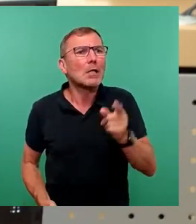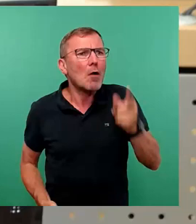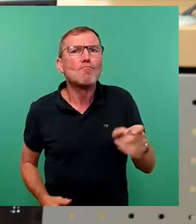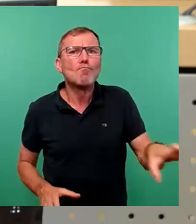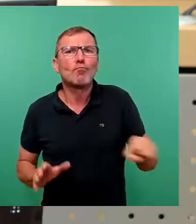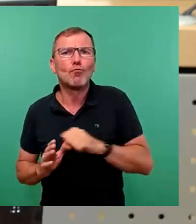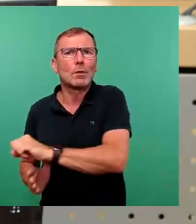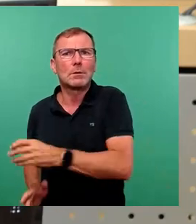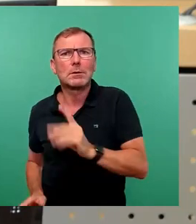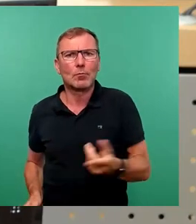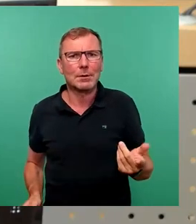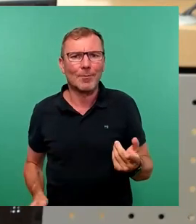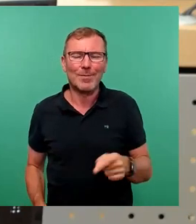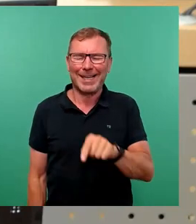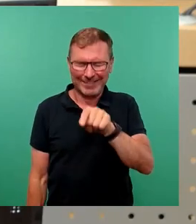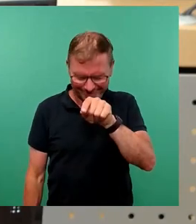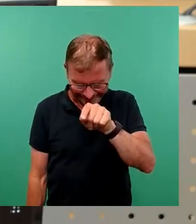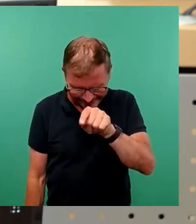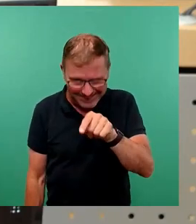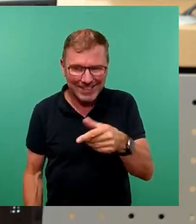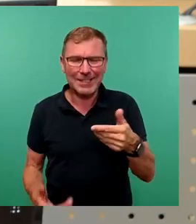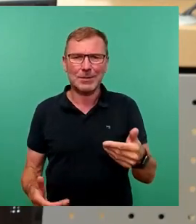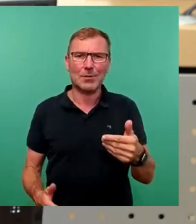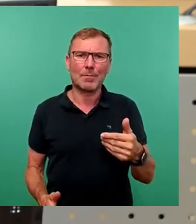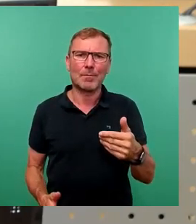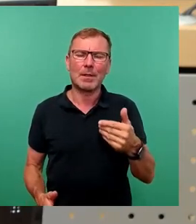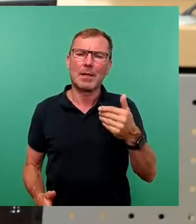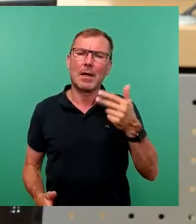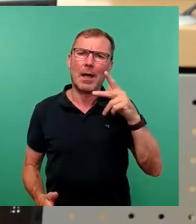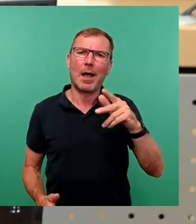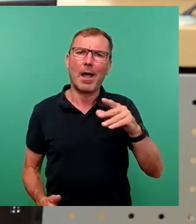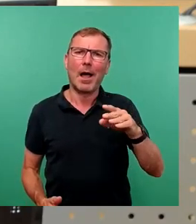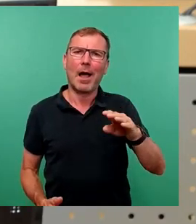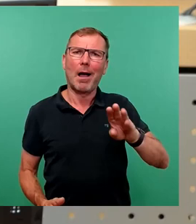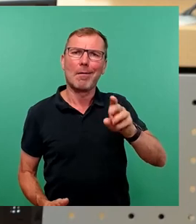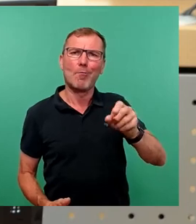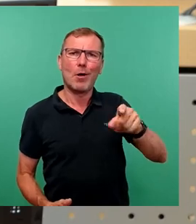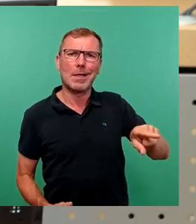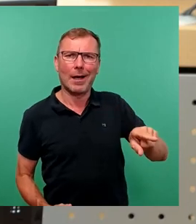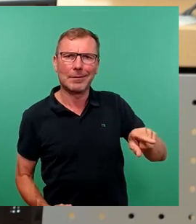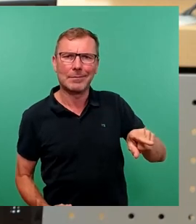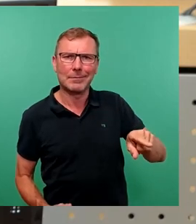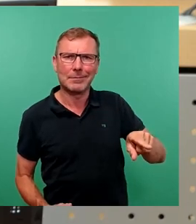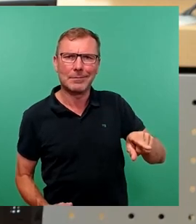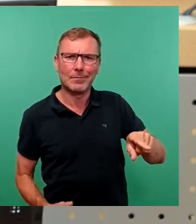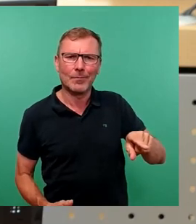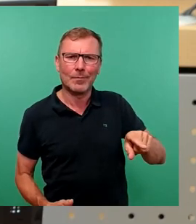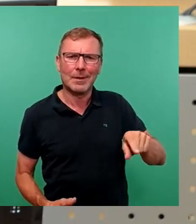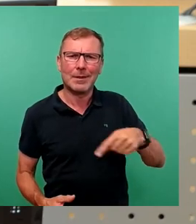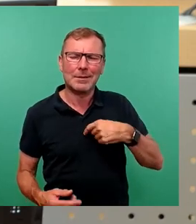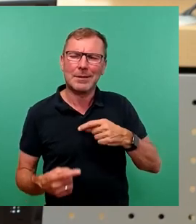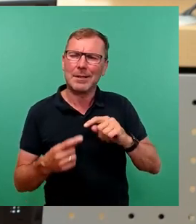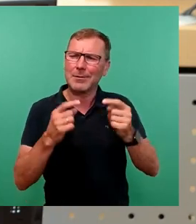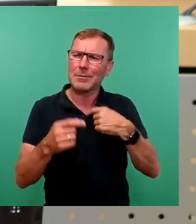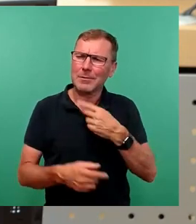Das heißt also, und das ist das, verehrter Kollege Blödner, was ich an dieser Debatte hier ganz seltsam